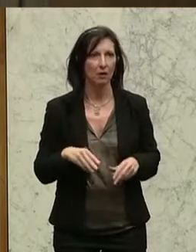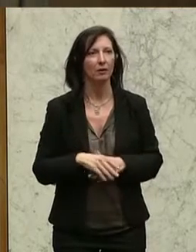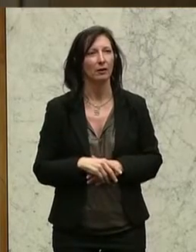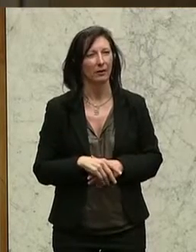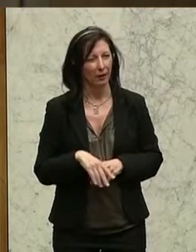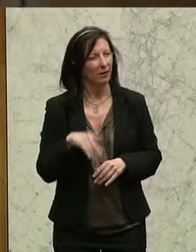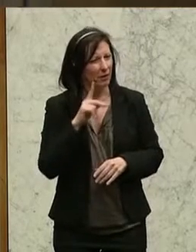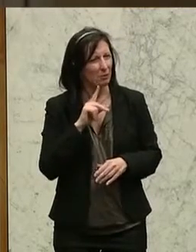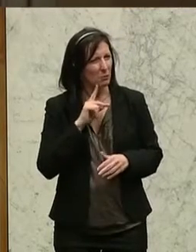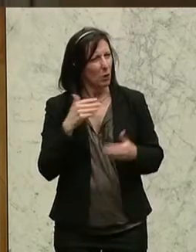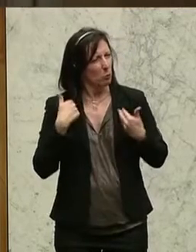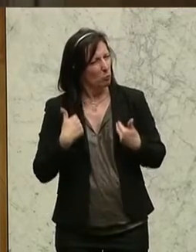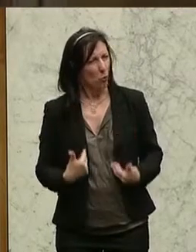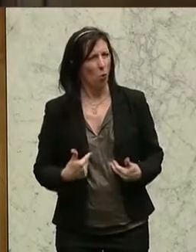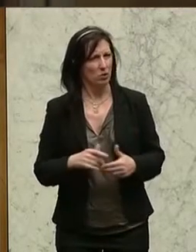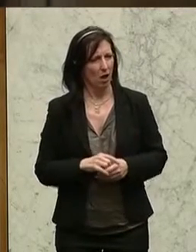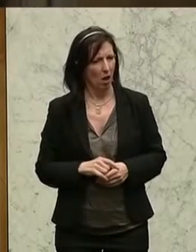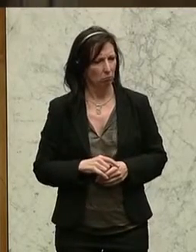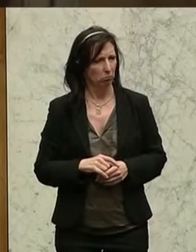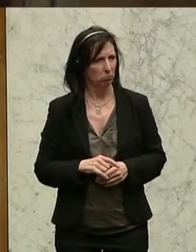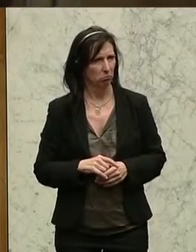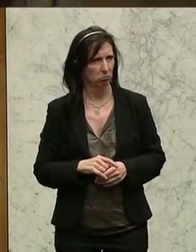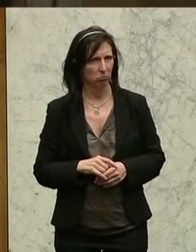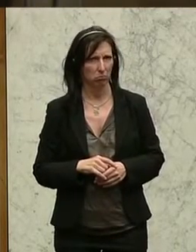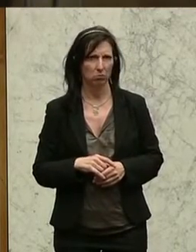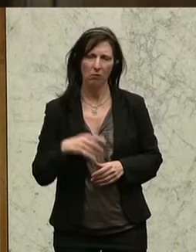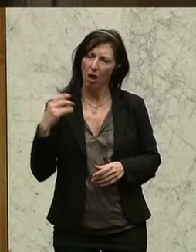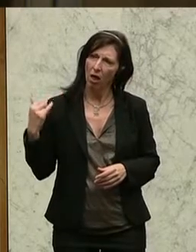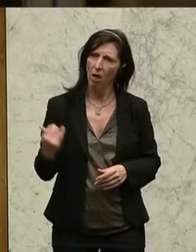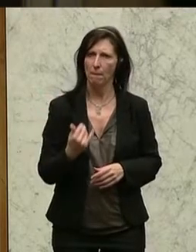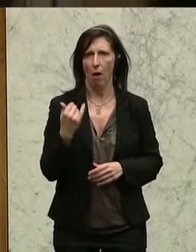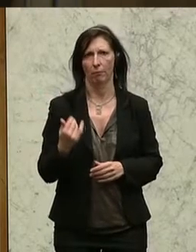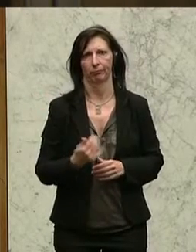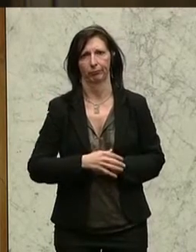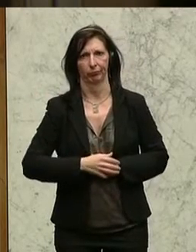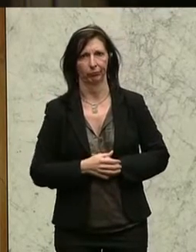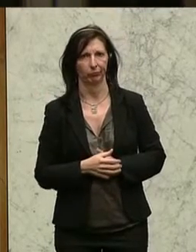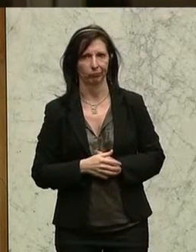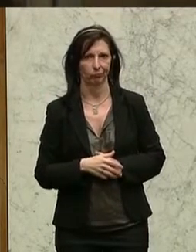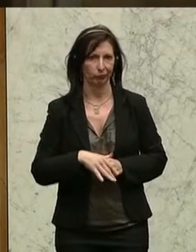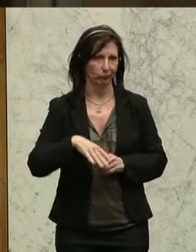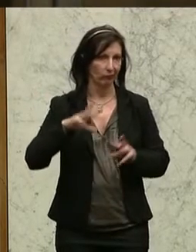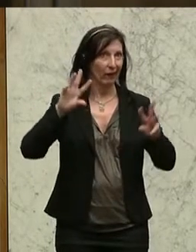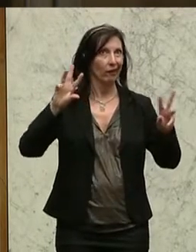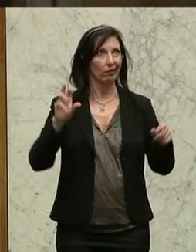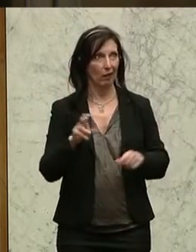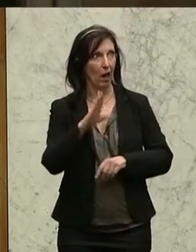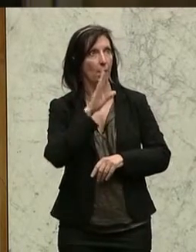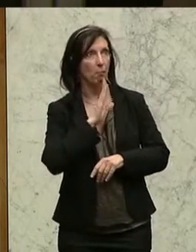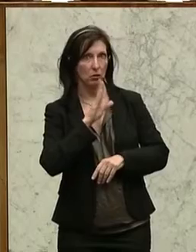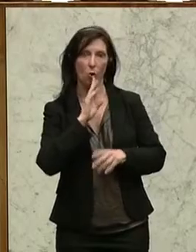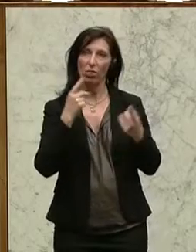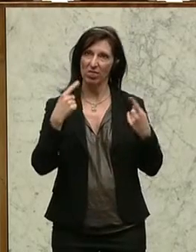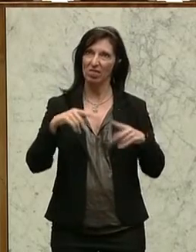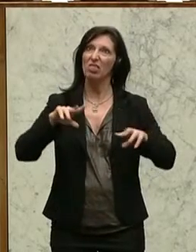bisschen mühsam, wenn man permanent zum Thema der Pensionen sich äußern darf,